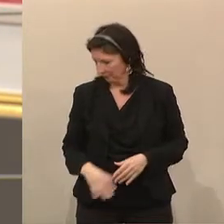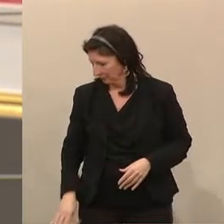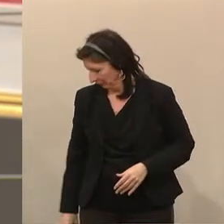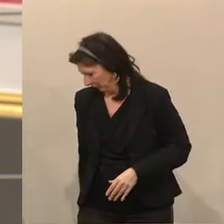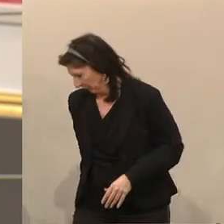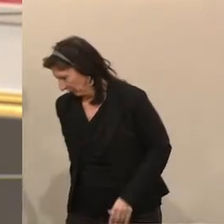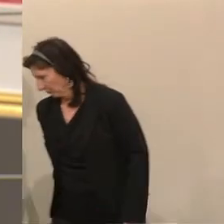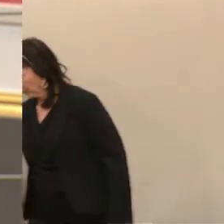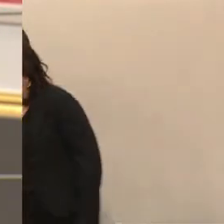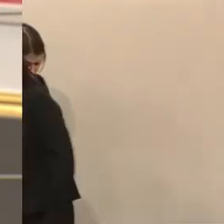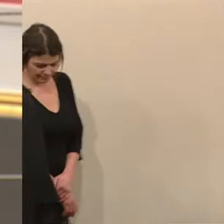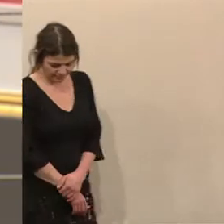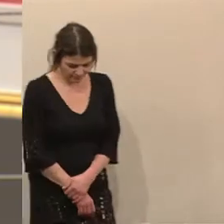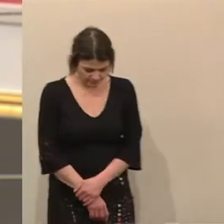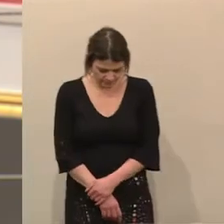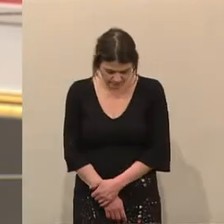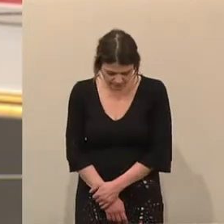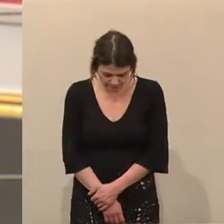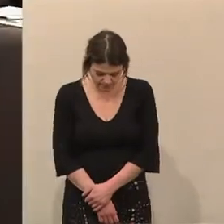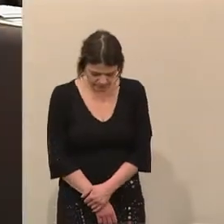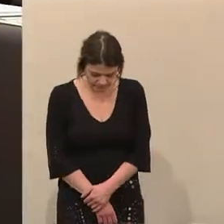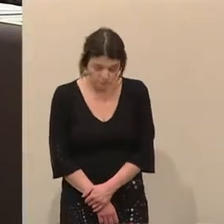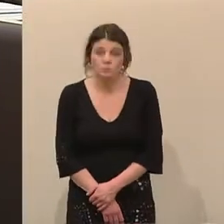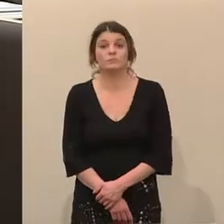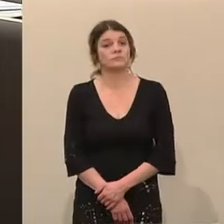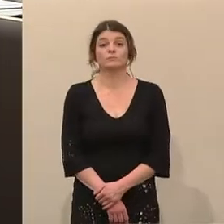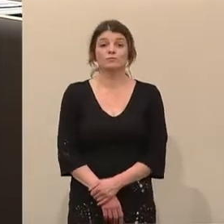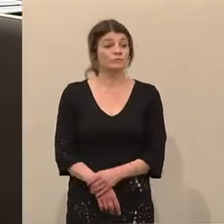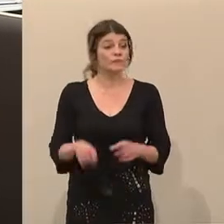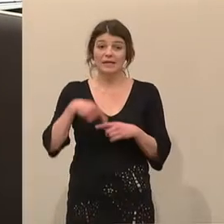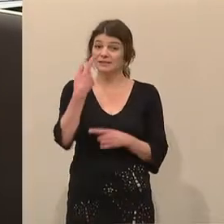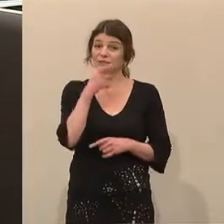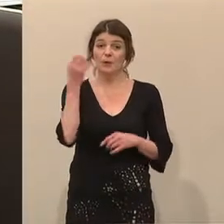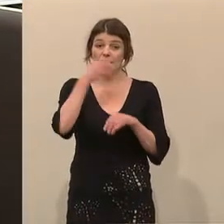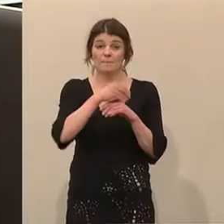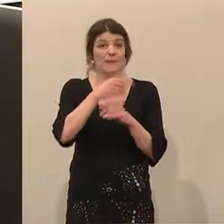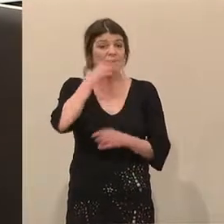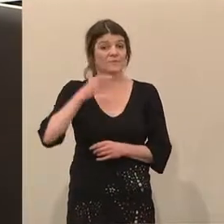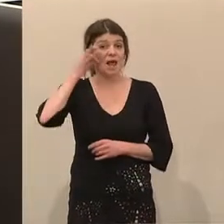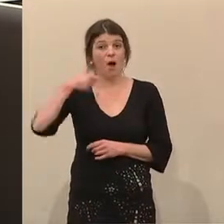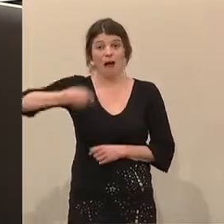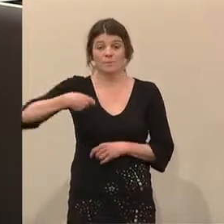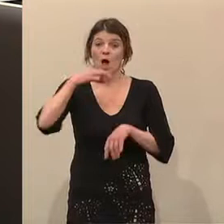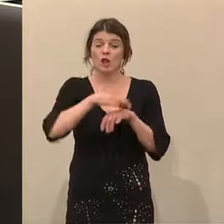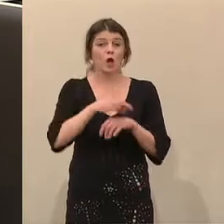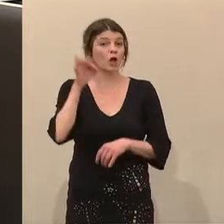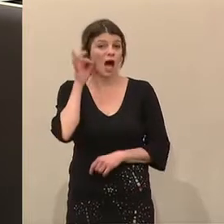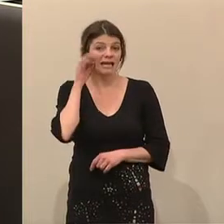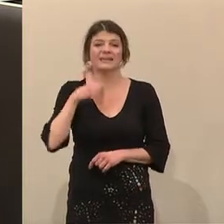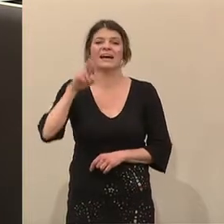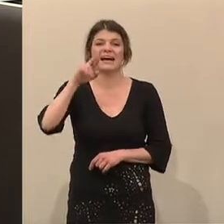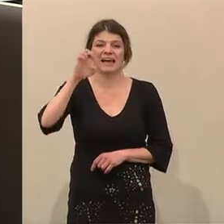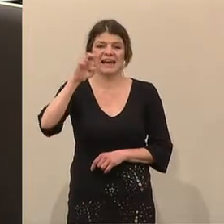Die österreichische Ratspräsidentschaft im zweiten Halbjahr 2018 sei mit den Brexit-Verhandlungen und den Verhandlungen um den